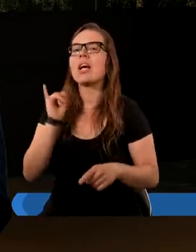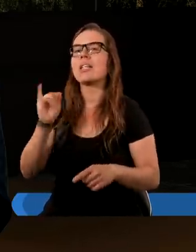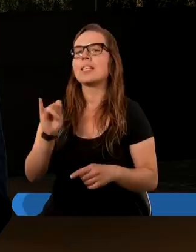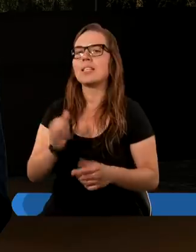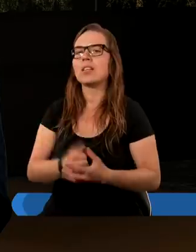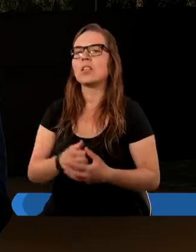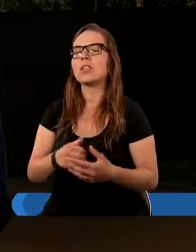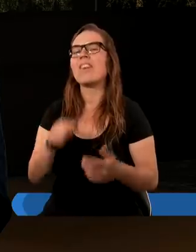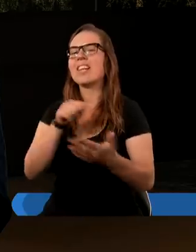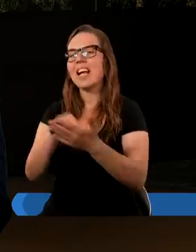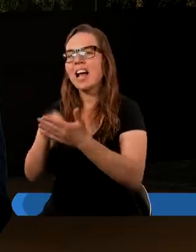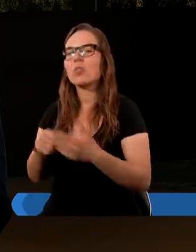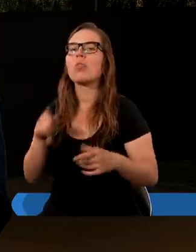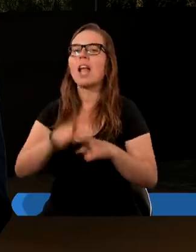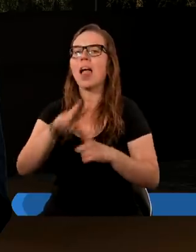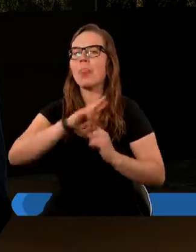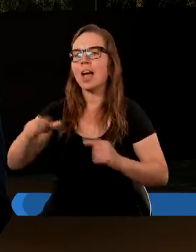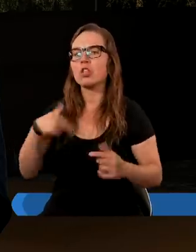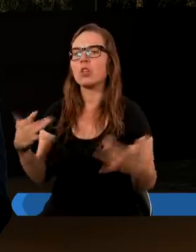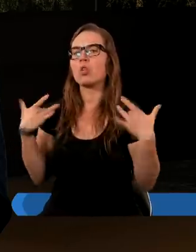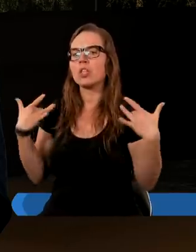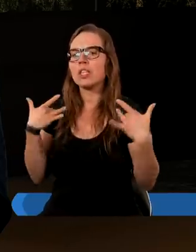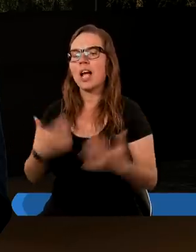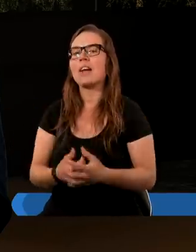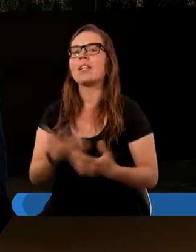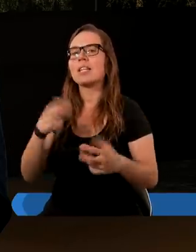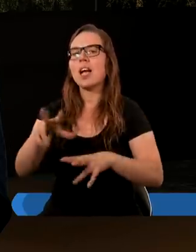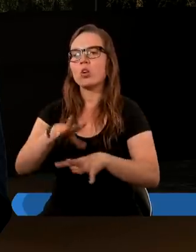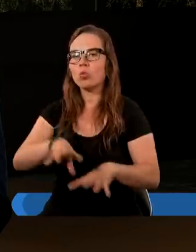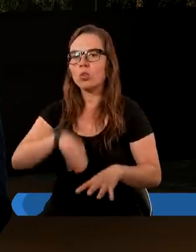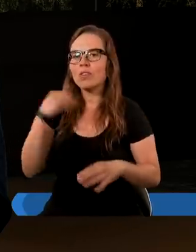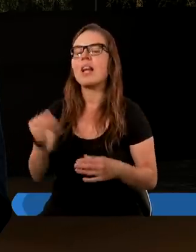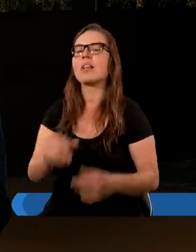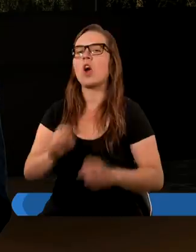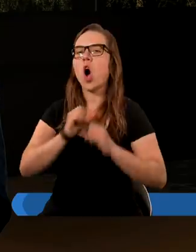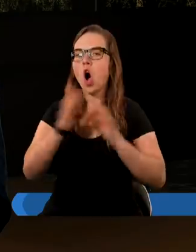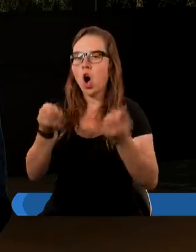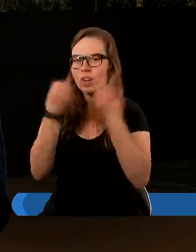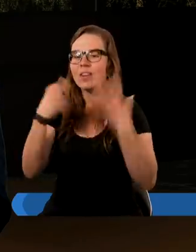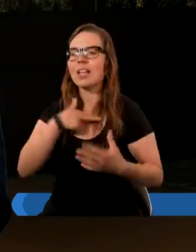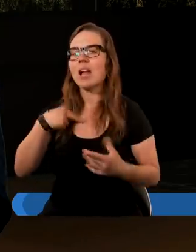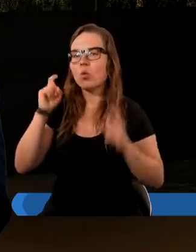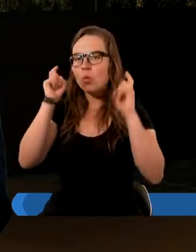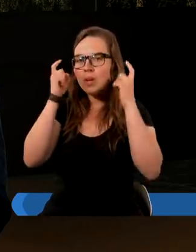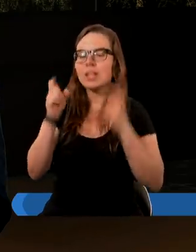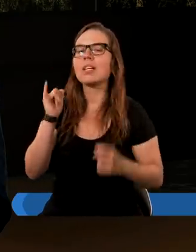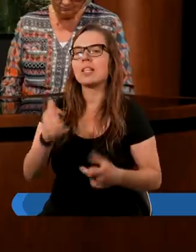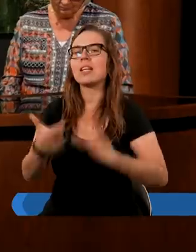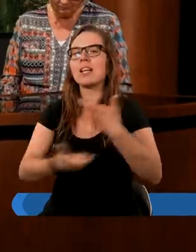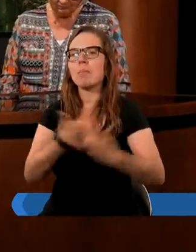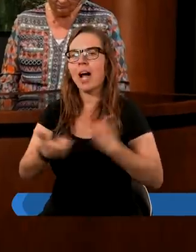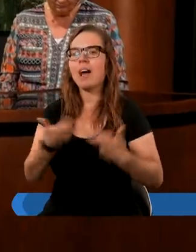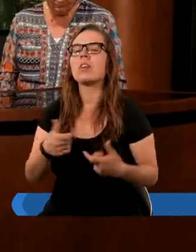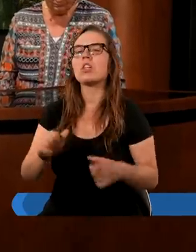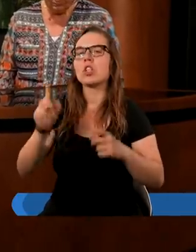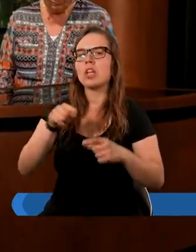wskazówki dla naszego życia. Niech Duch Święty oświeca nasze umysły i sprawi,